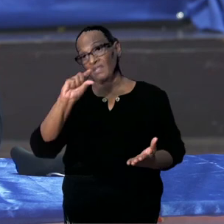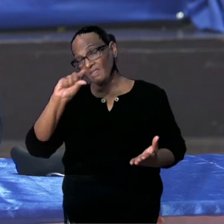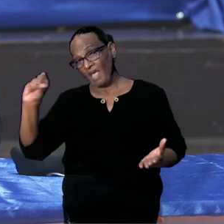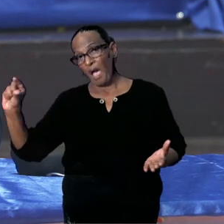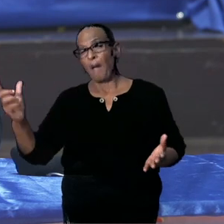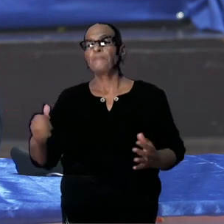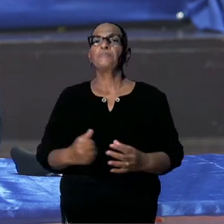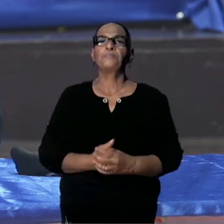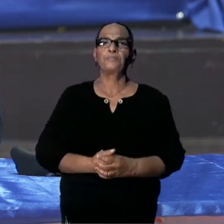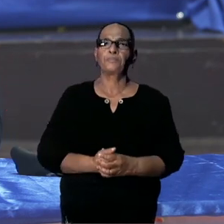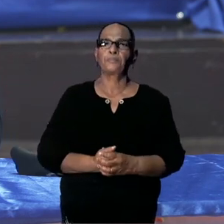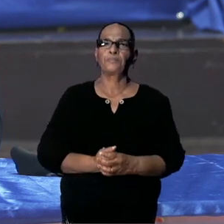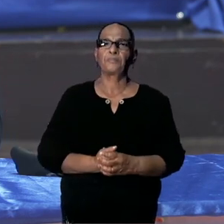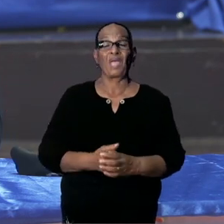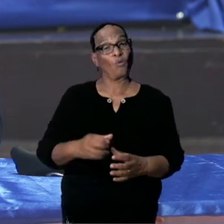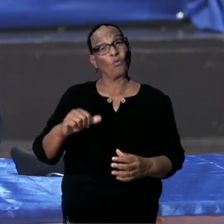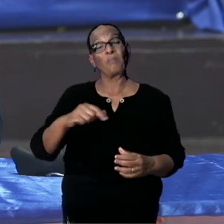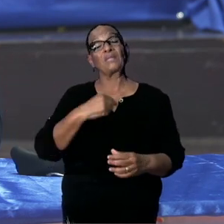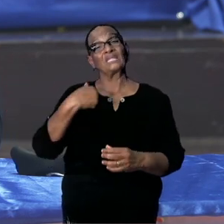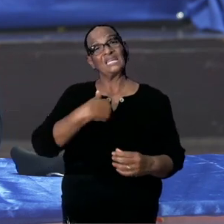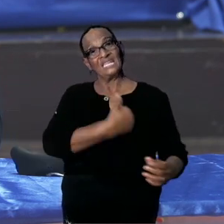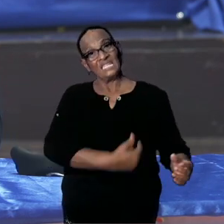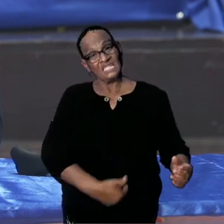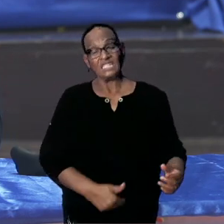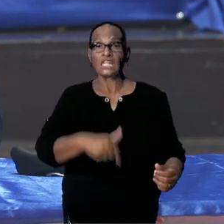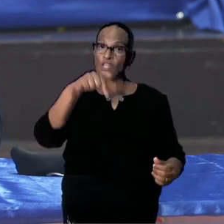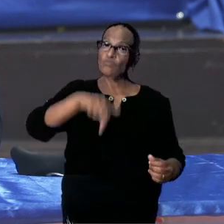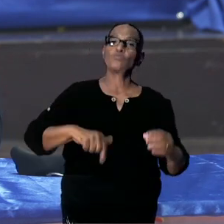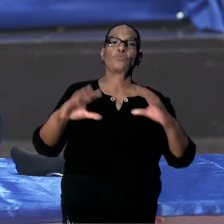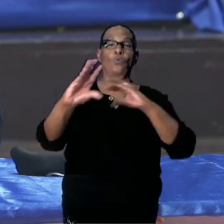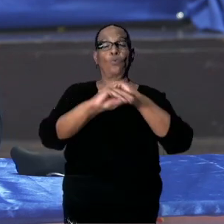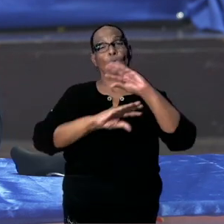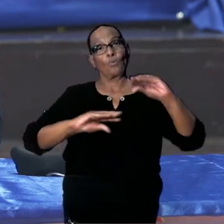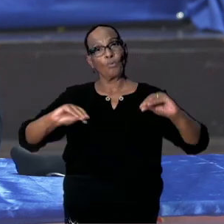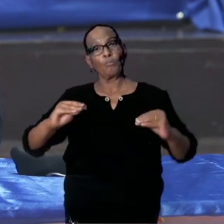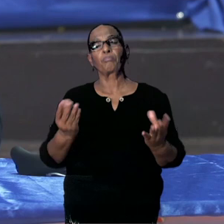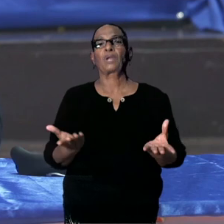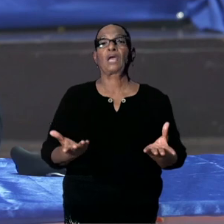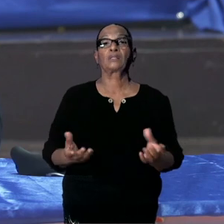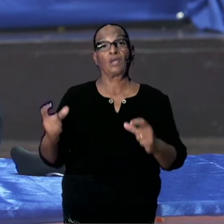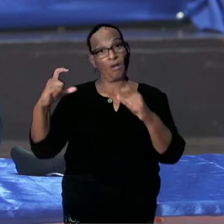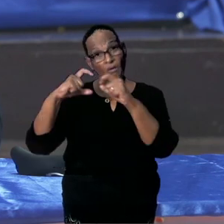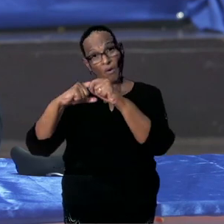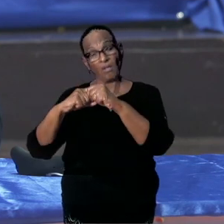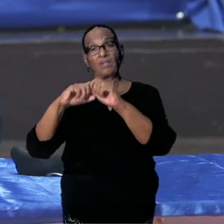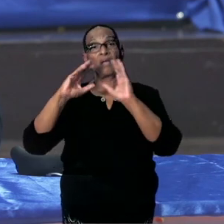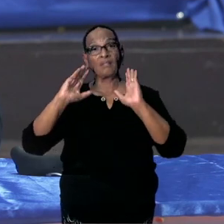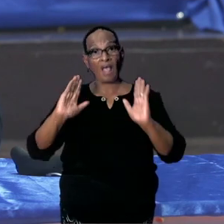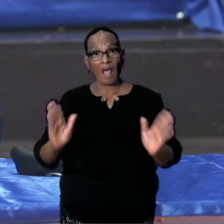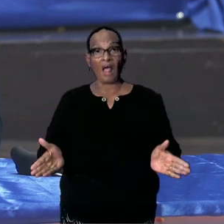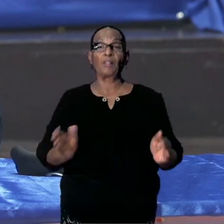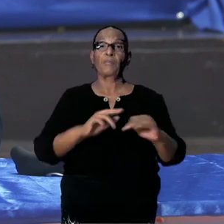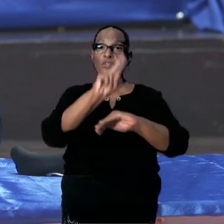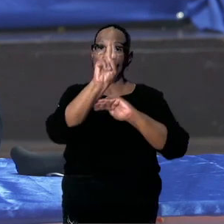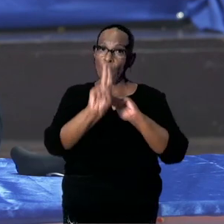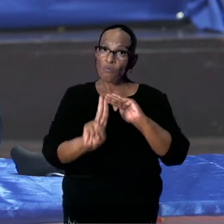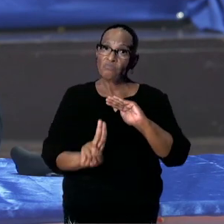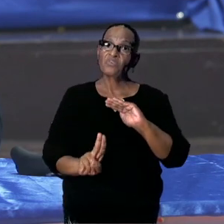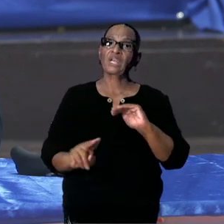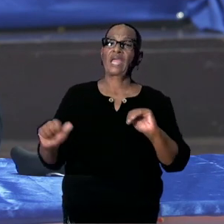COVID-Shield. En ook met China zijn we bezig. En er is ook contact gelegd vanuit de overheid met,